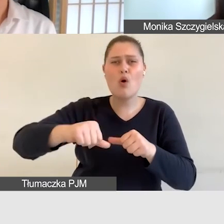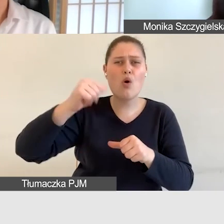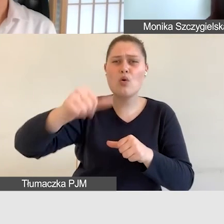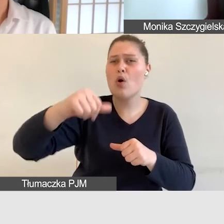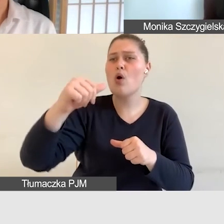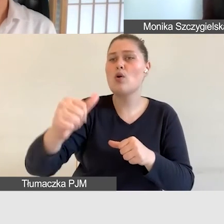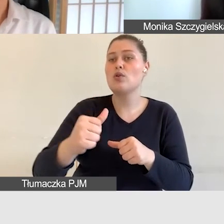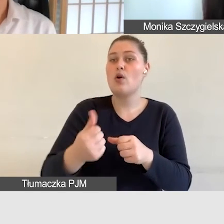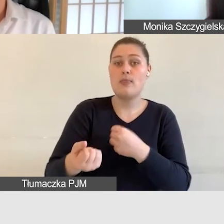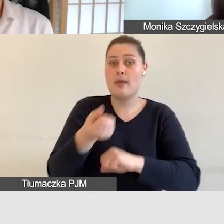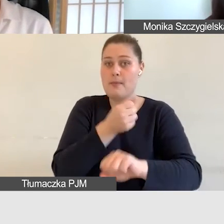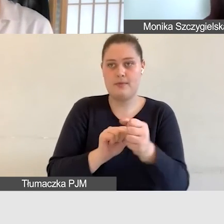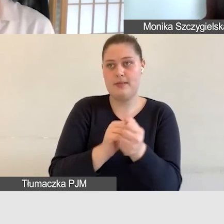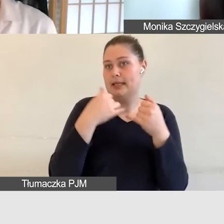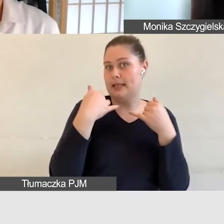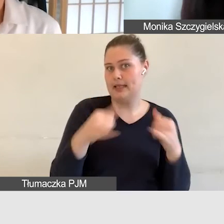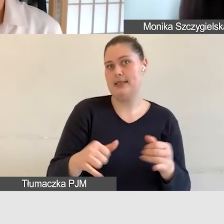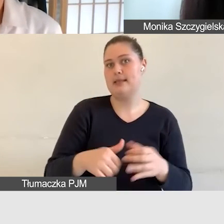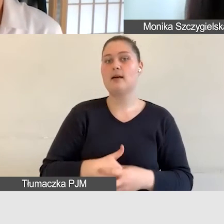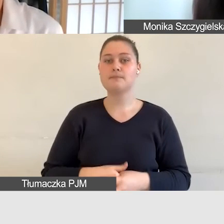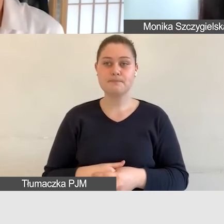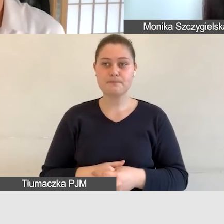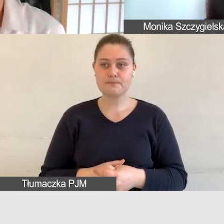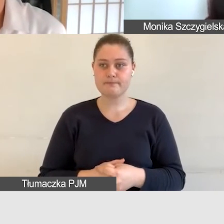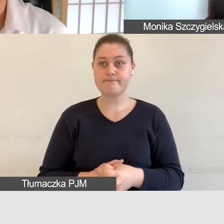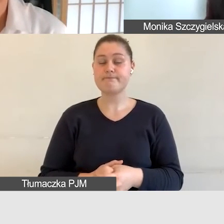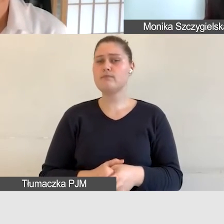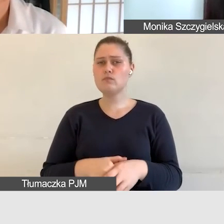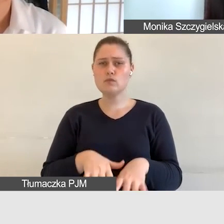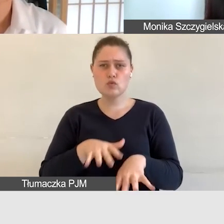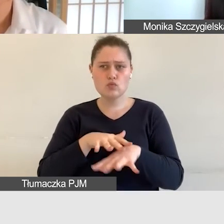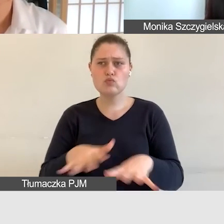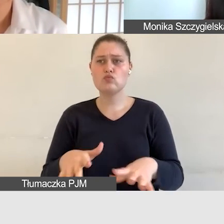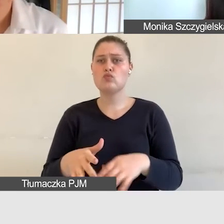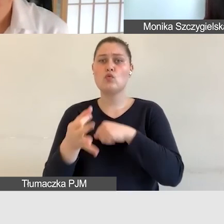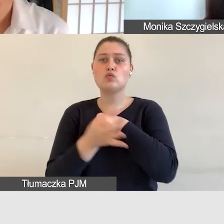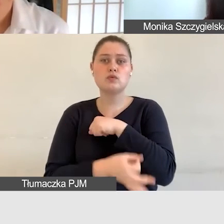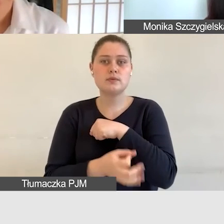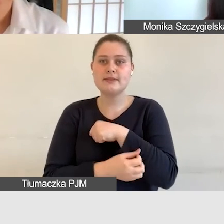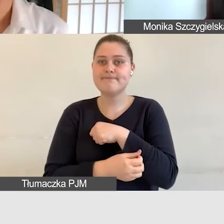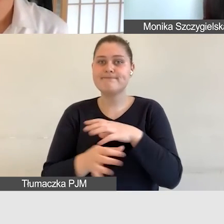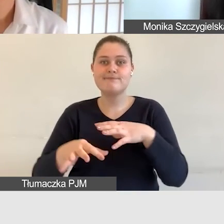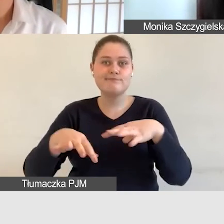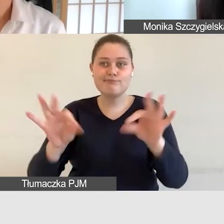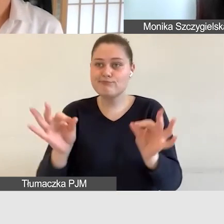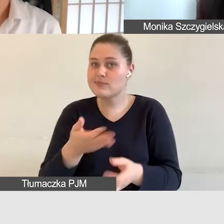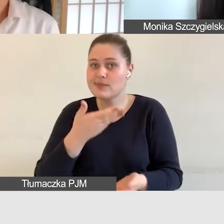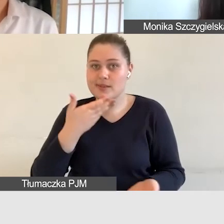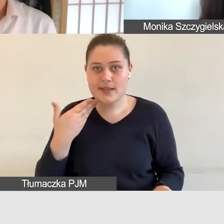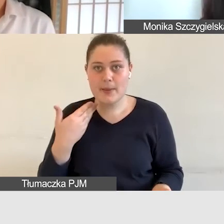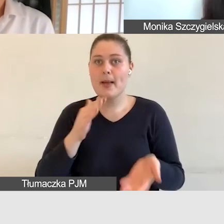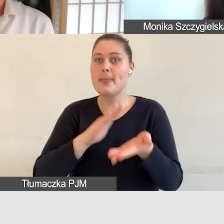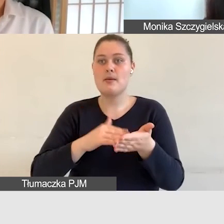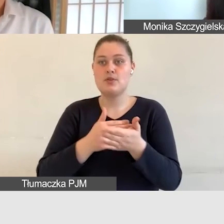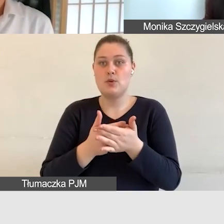że studenci nie mają wyboru gdyż alternatywnie mają zaproponowane na przykład tłumaczenie języka Miegowego